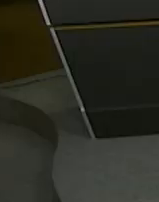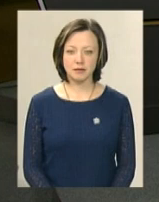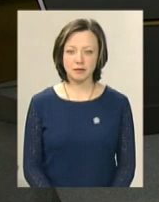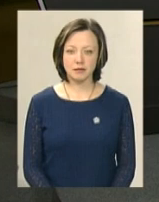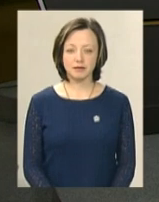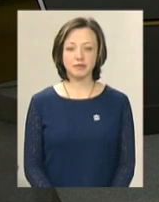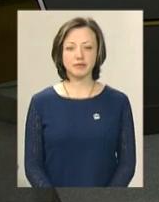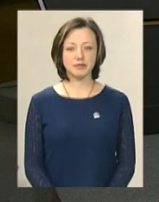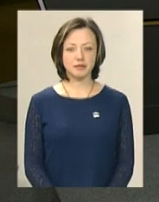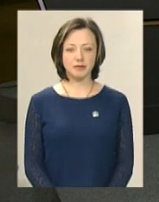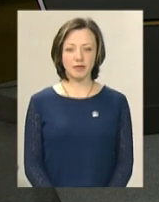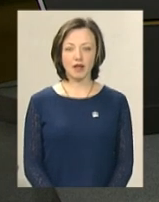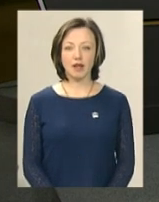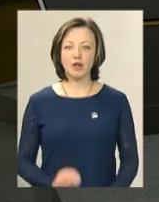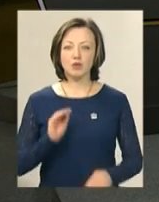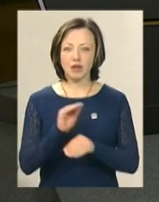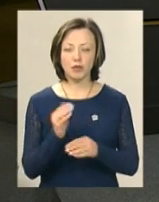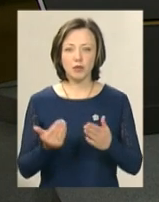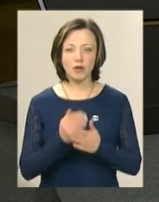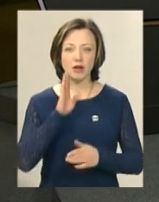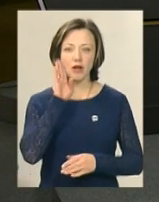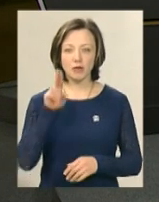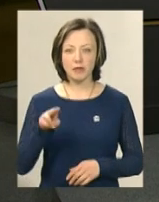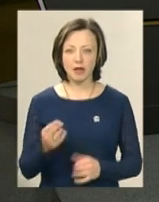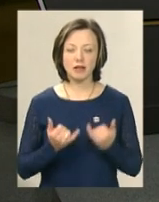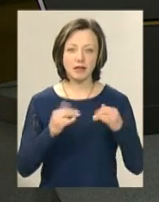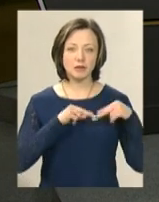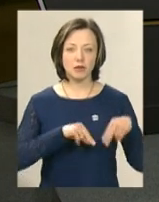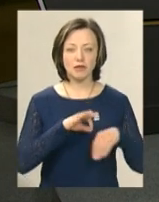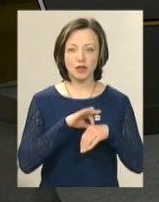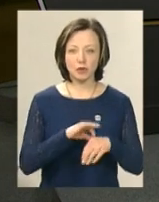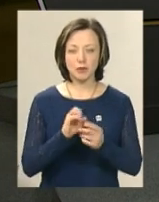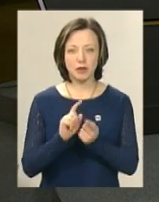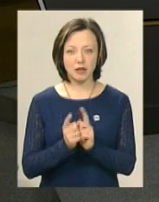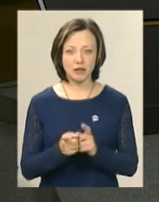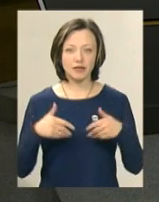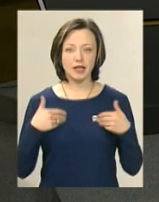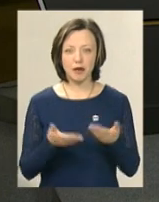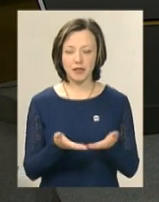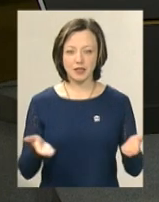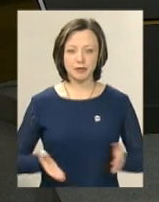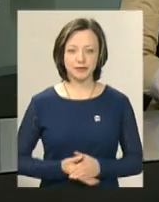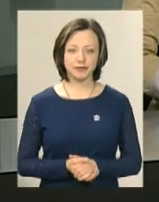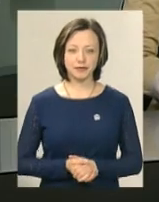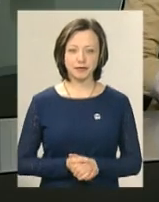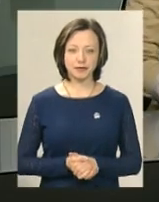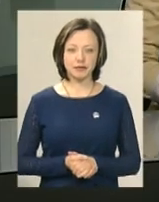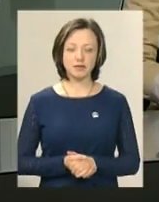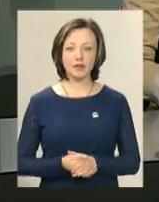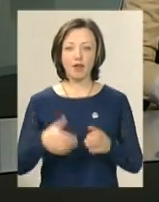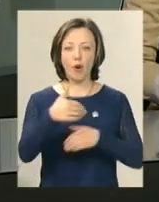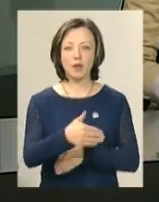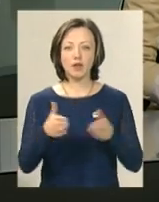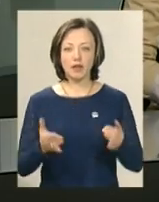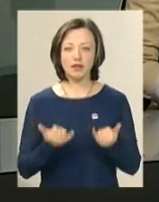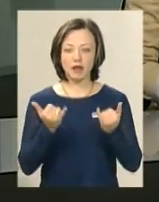Музика Додамо новин до ранку п'ятниці. У студії Олена Киміняш і Ольга Рибак. Вітаємо. Контейнери